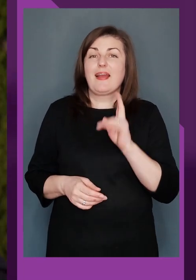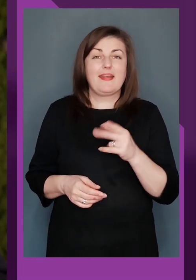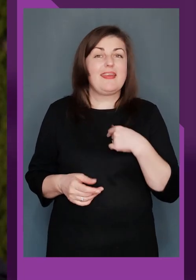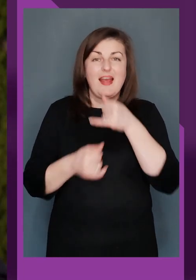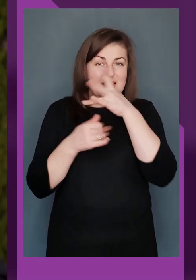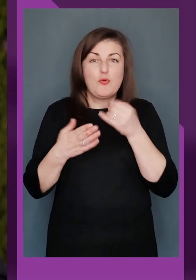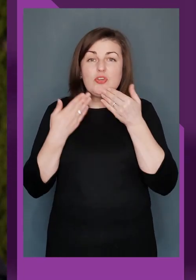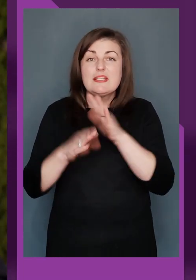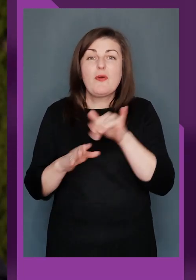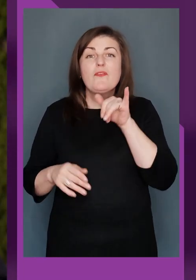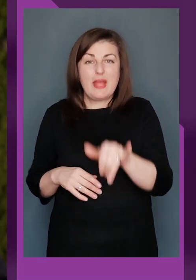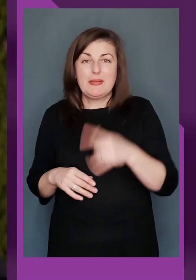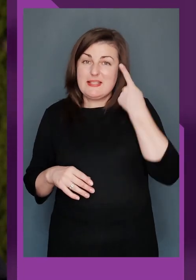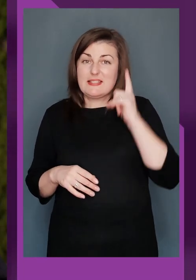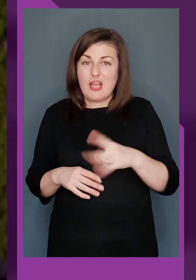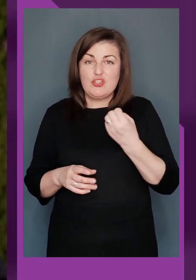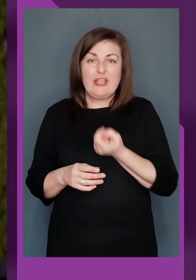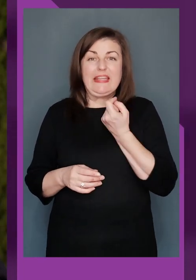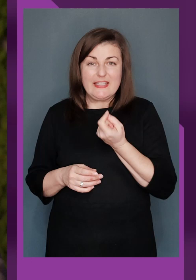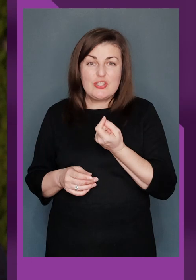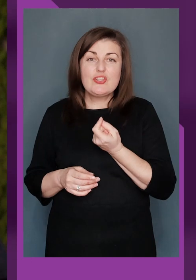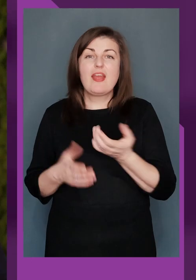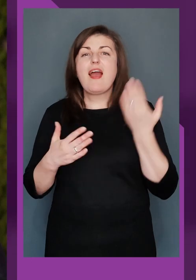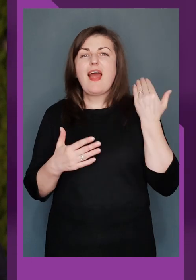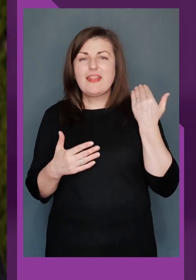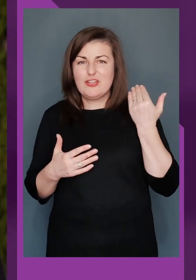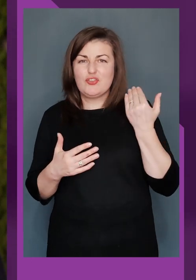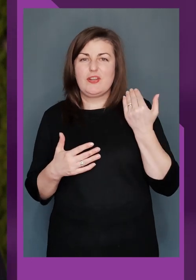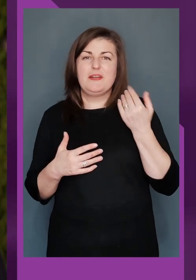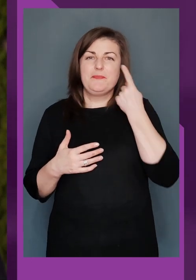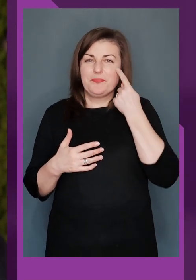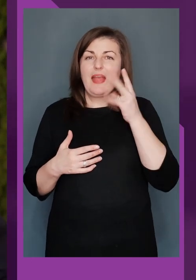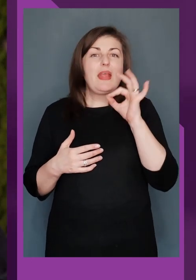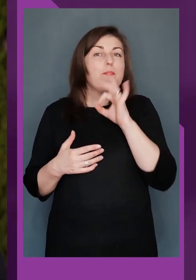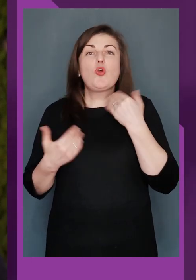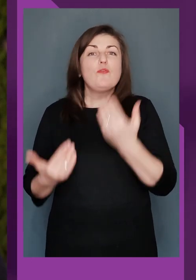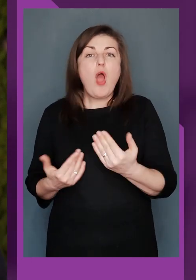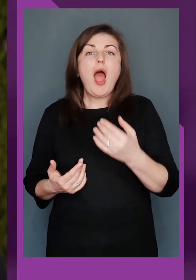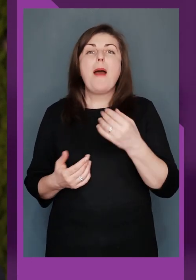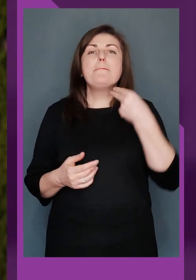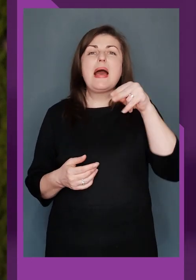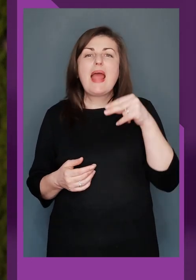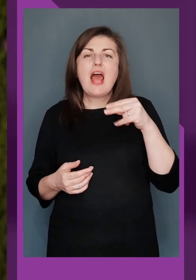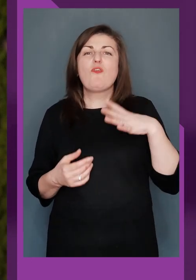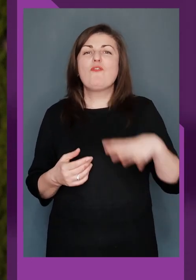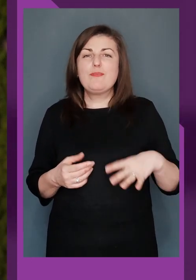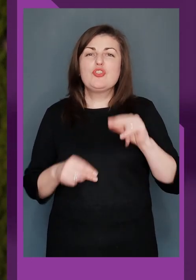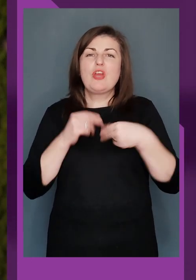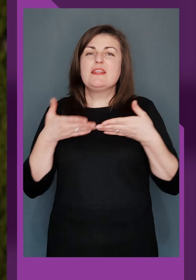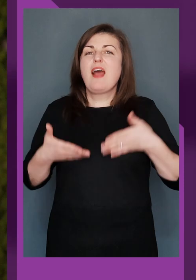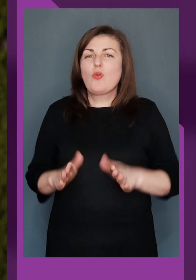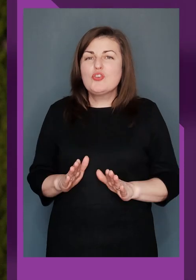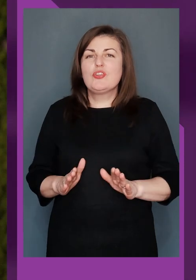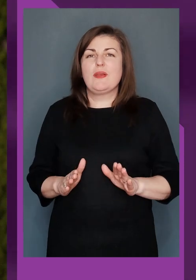Нарік, я не можу не запитати в тебе, знаєш, ще трішечки раніше. Не, знаєш, про твою перерву,